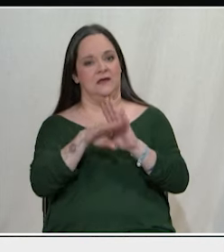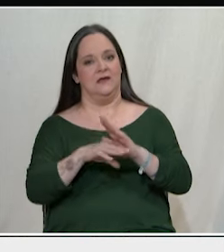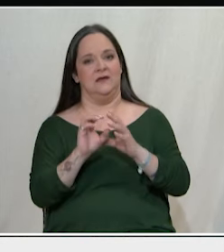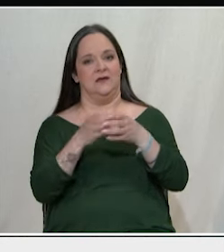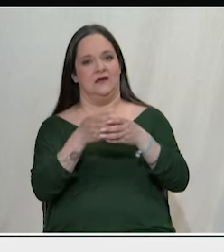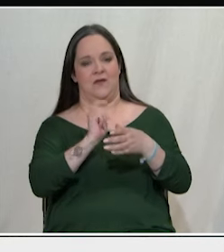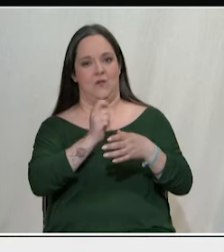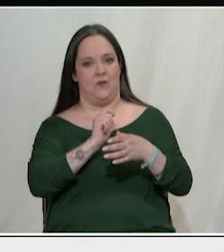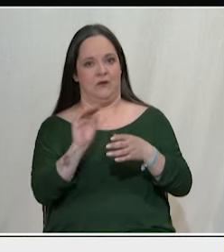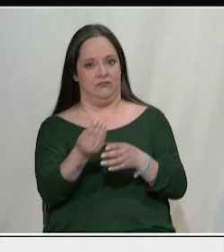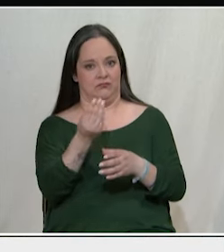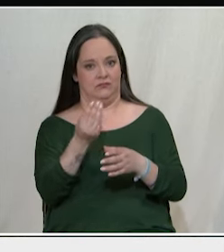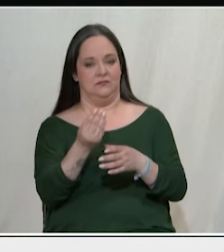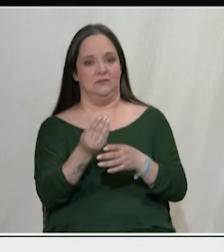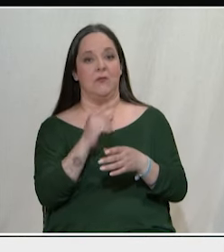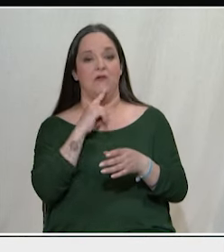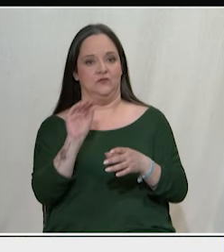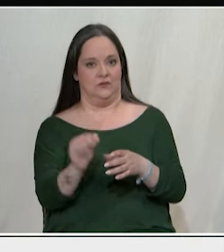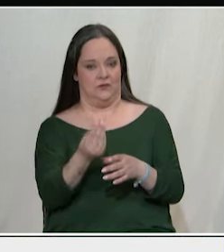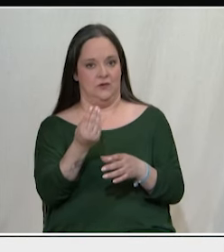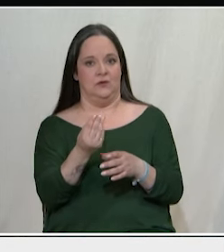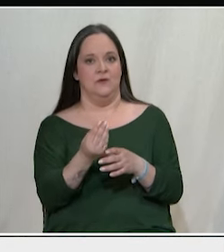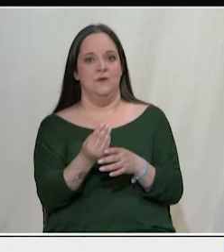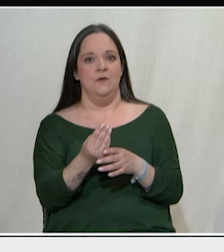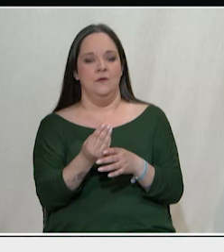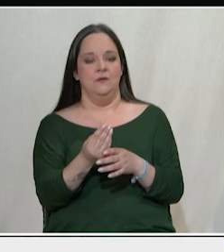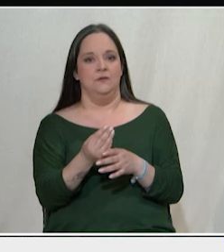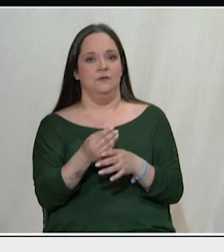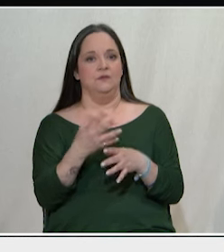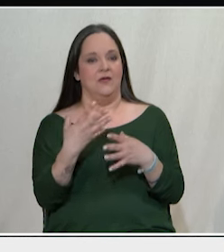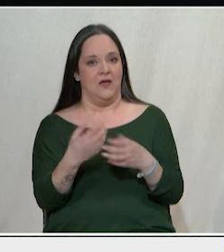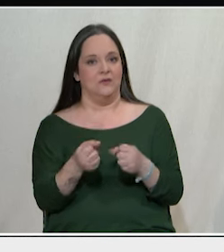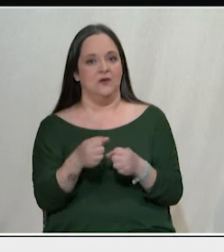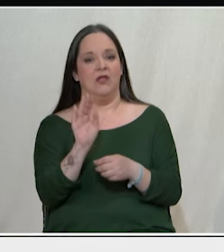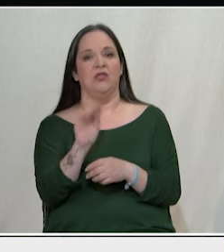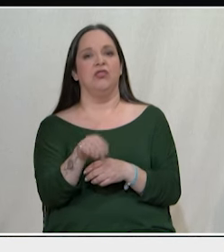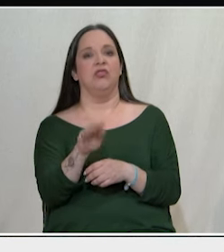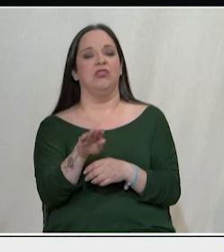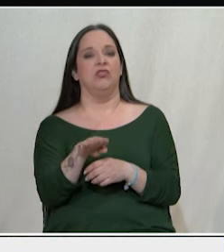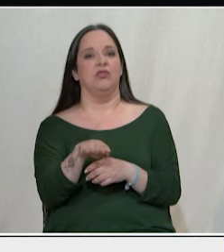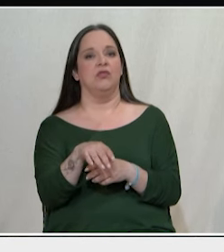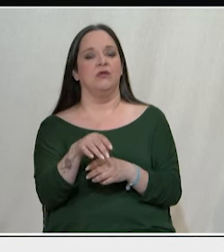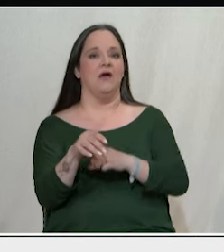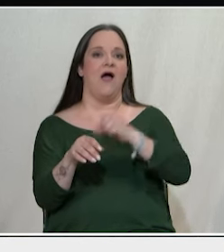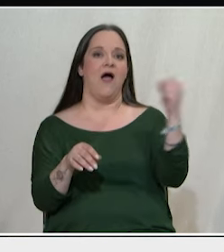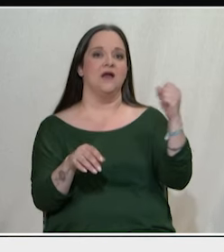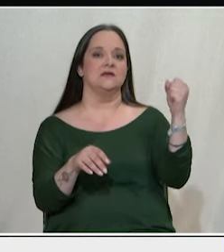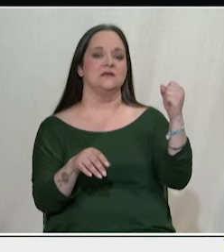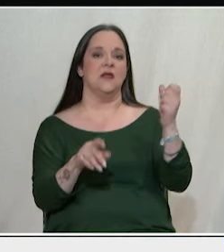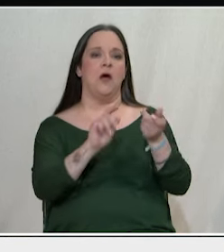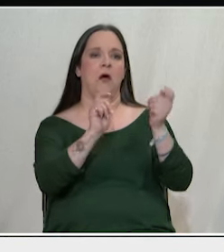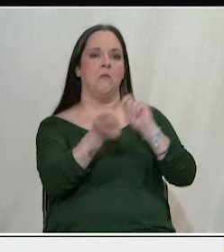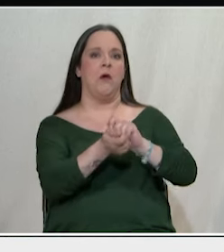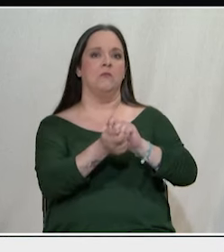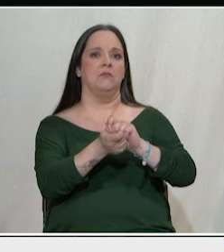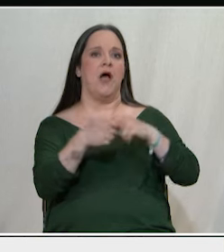από αυτό να έχουν ευτελίσει την αριστερά στο επίπεδο μιας πλήρως αστικοποίησης